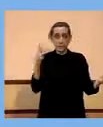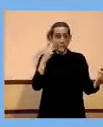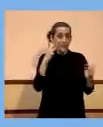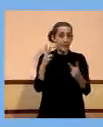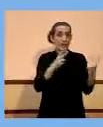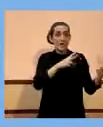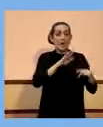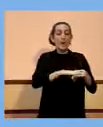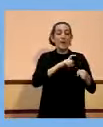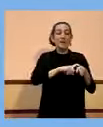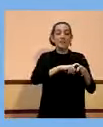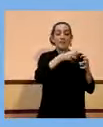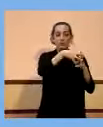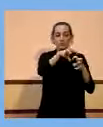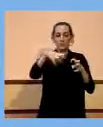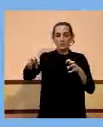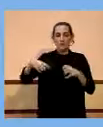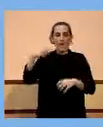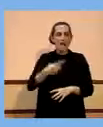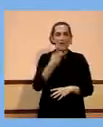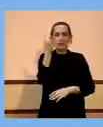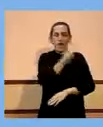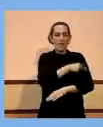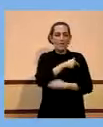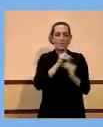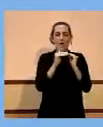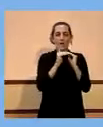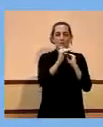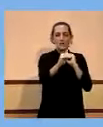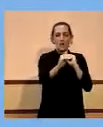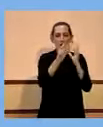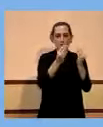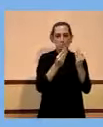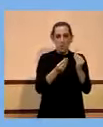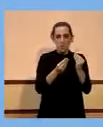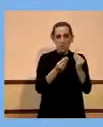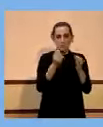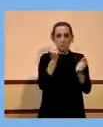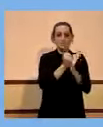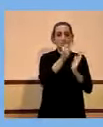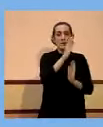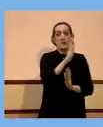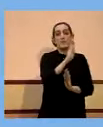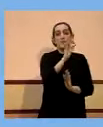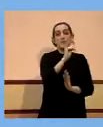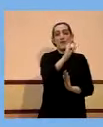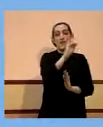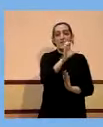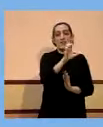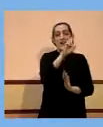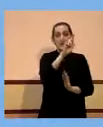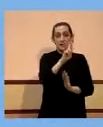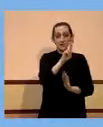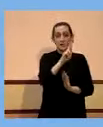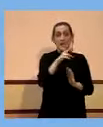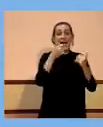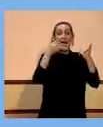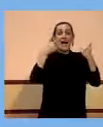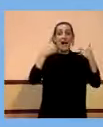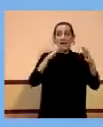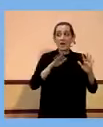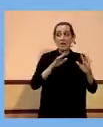sempre diem, tenim una vacuna molt estable, que és la de Pfizer, en canvi es desglau una mica cada mes,